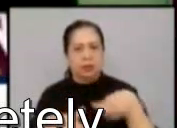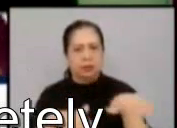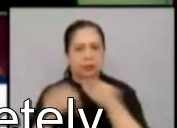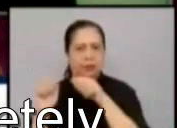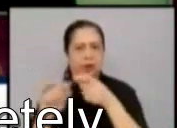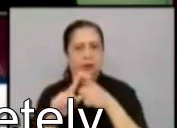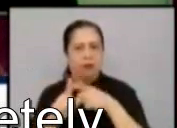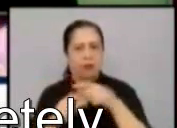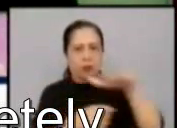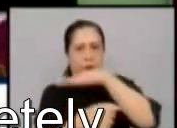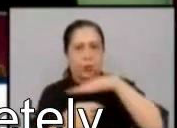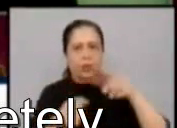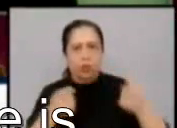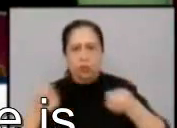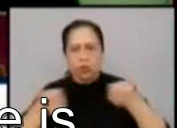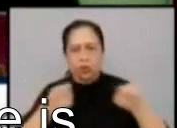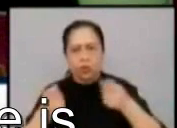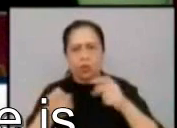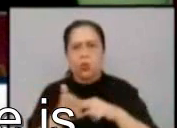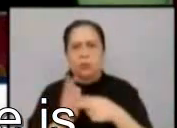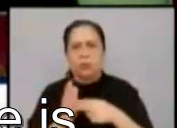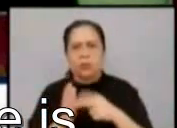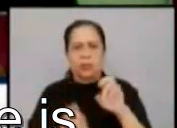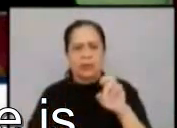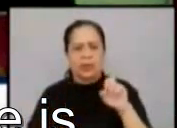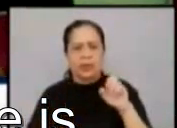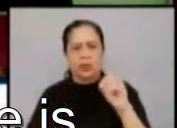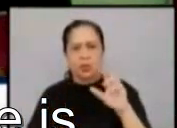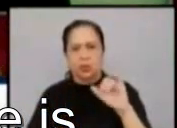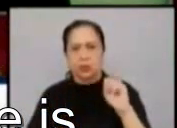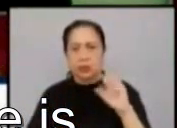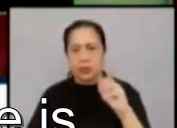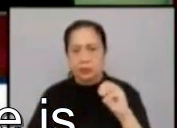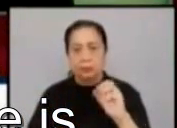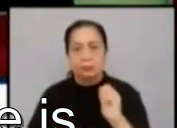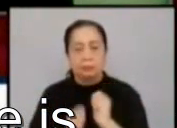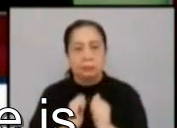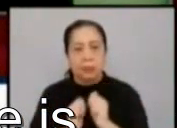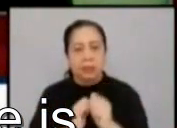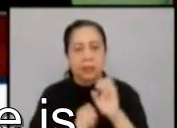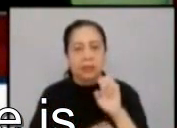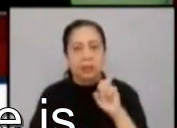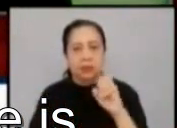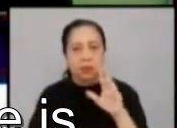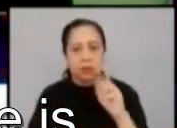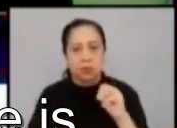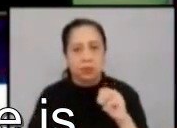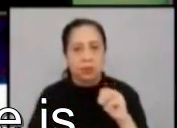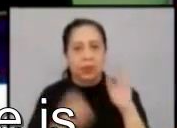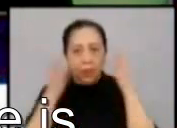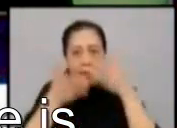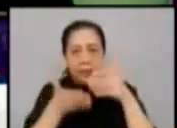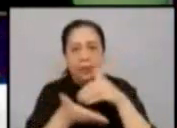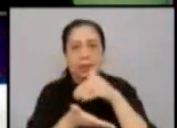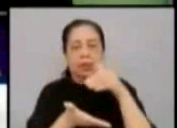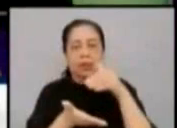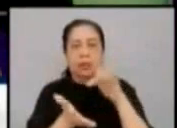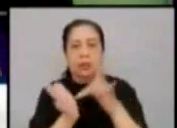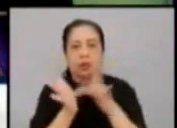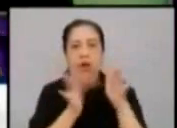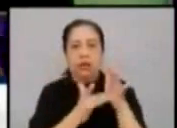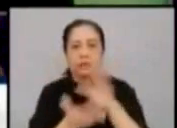1673. Ang sinasabi lang, the church asks publicly and